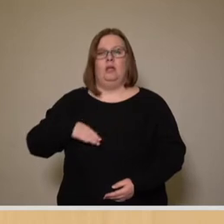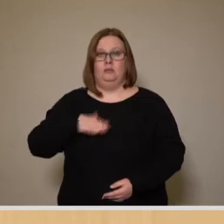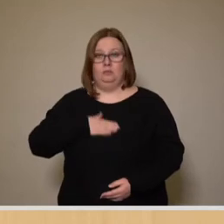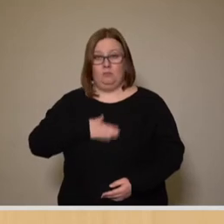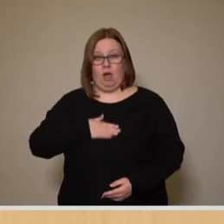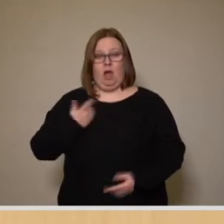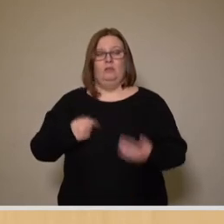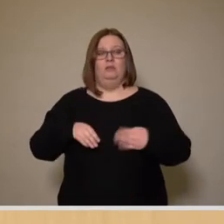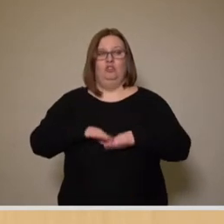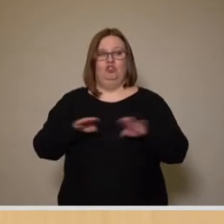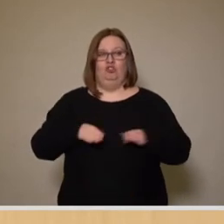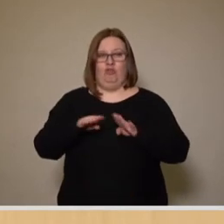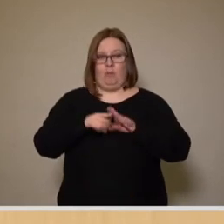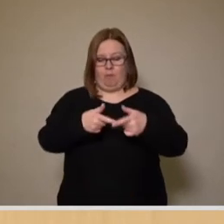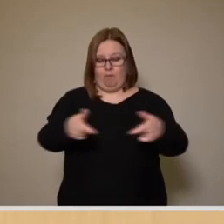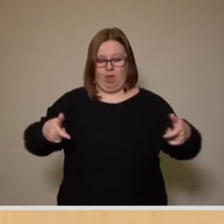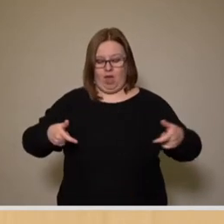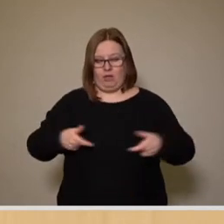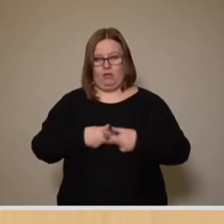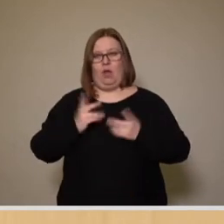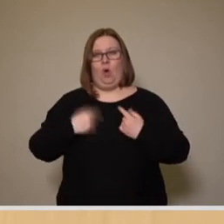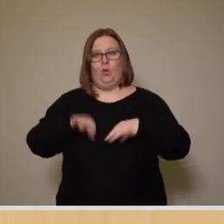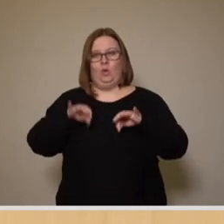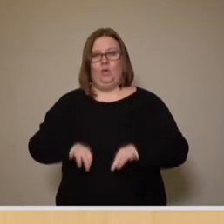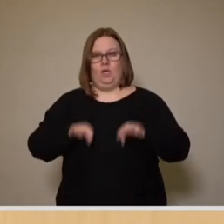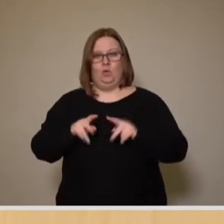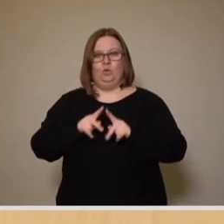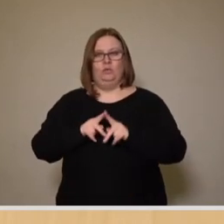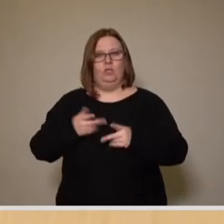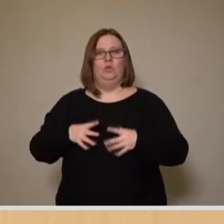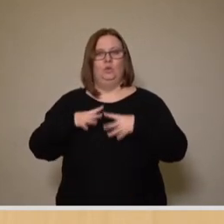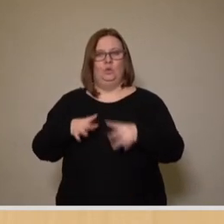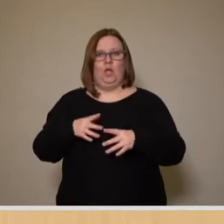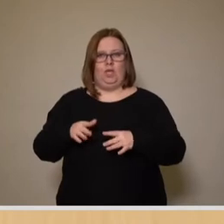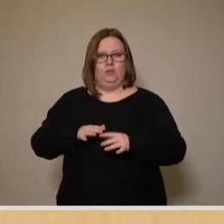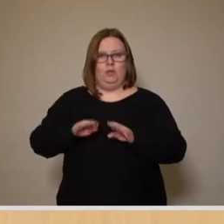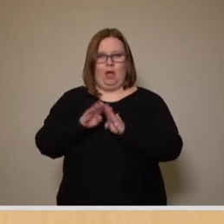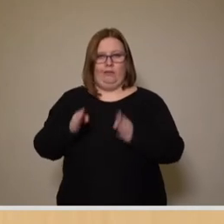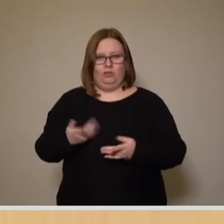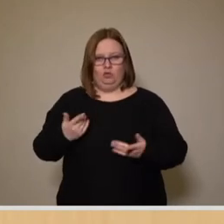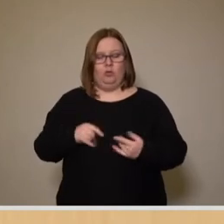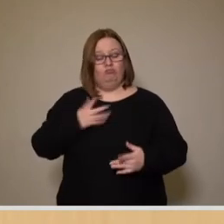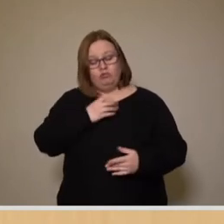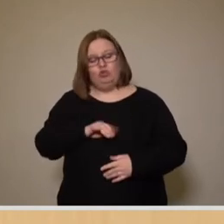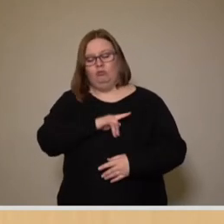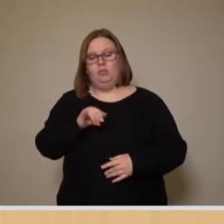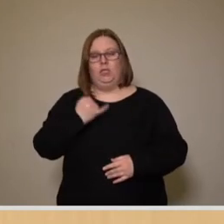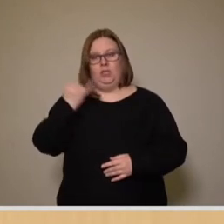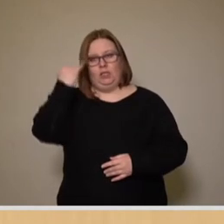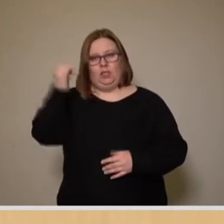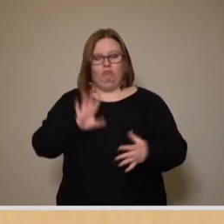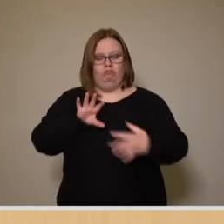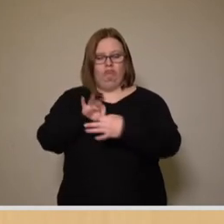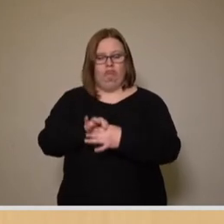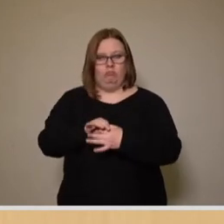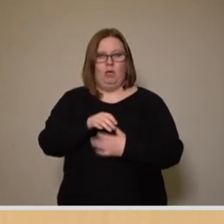dem Schwimmbecken Hygiene und Gesundheitseinrichtungen. An diese Idee anknüpfend haben wir